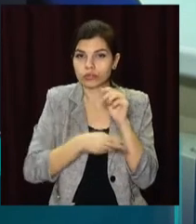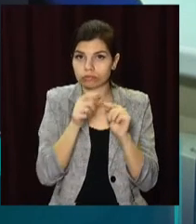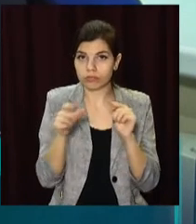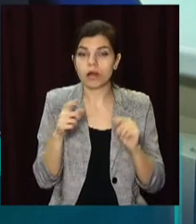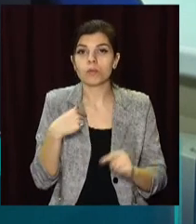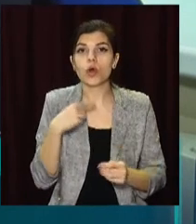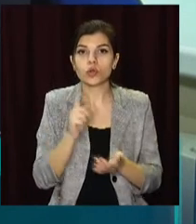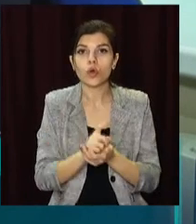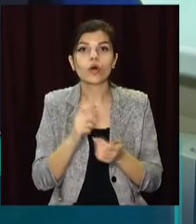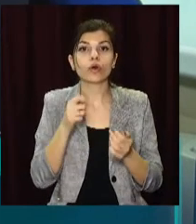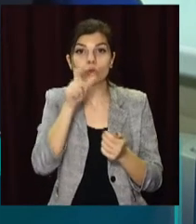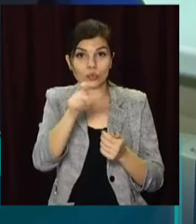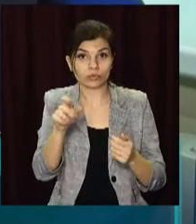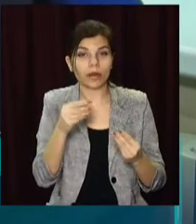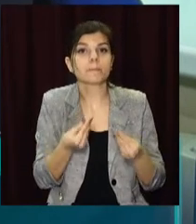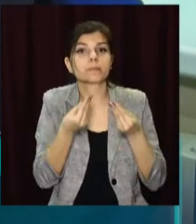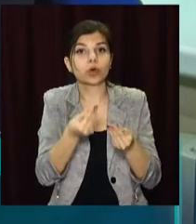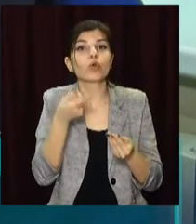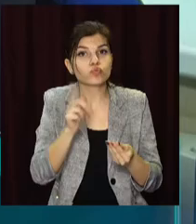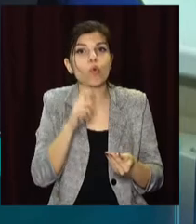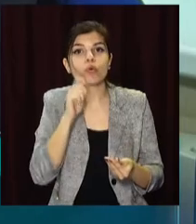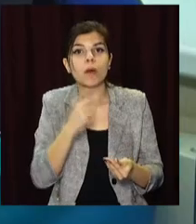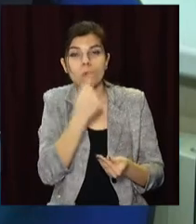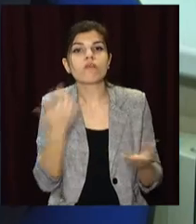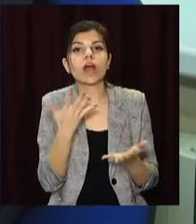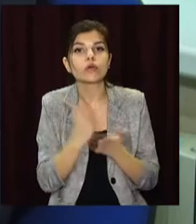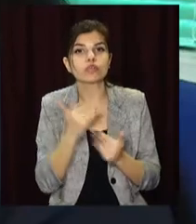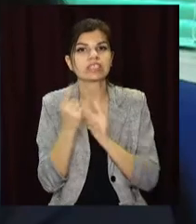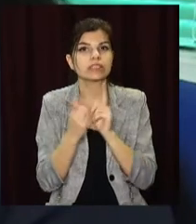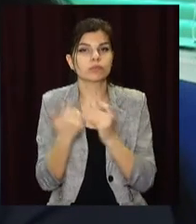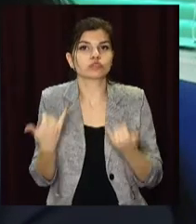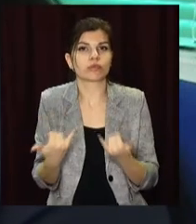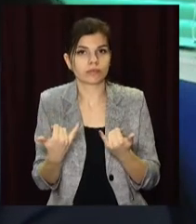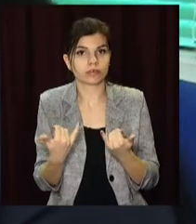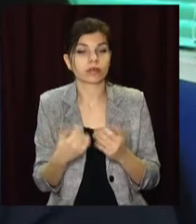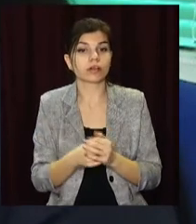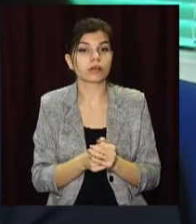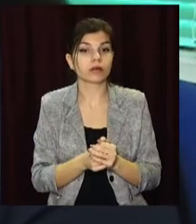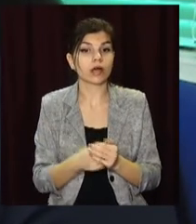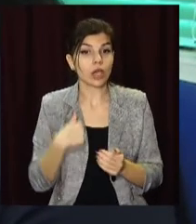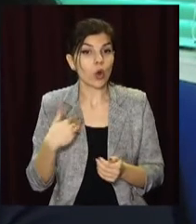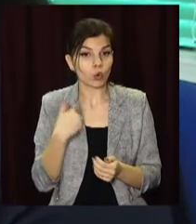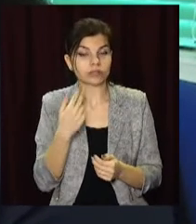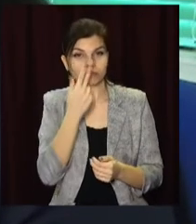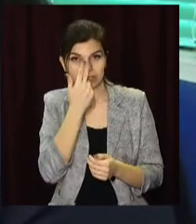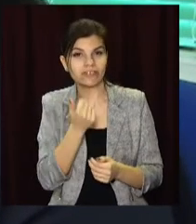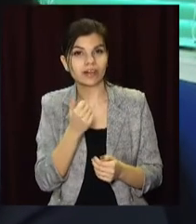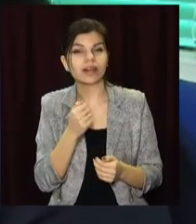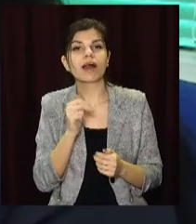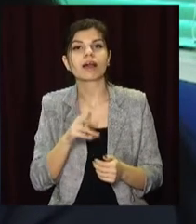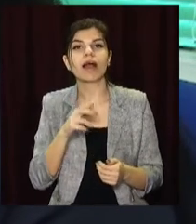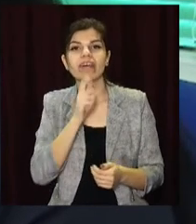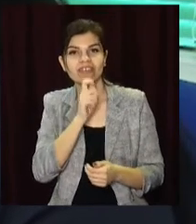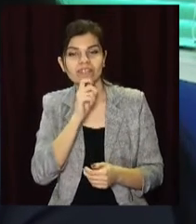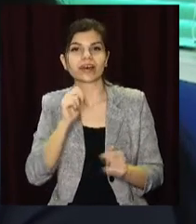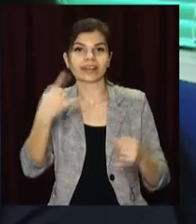доносити до глядача саме ту українську мову, яка вже є на сьогоднішній день. Хочу сказати, що звикли як і спікери, так і